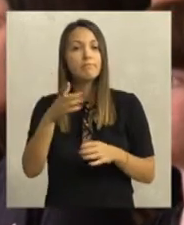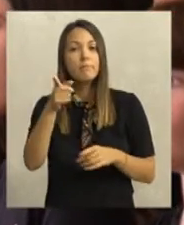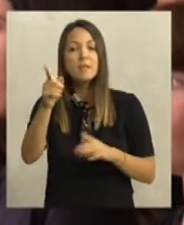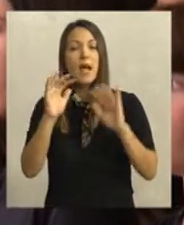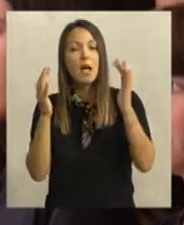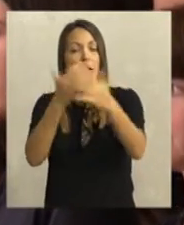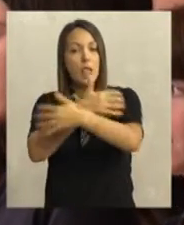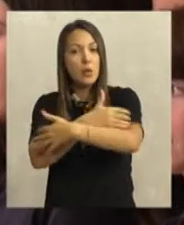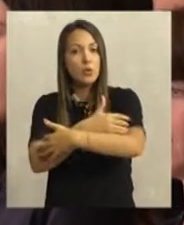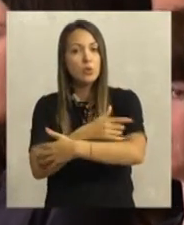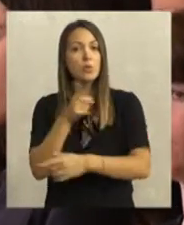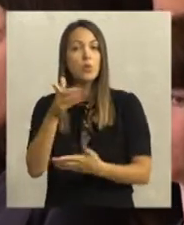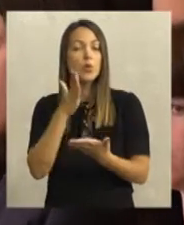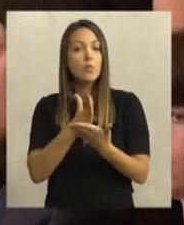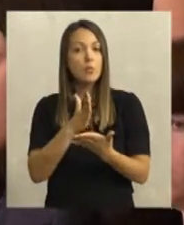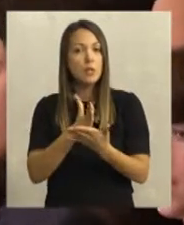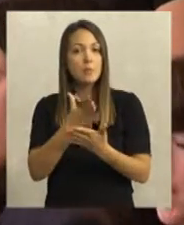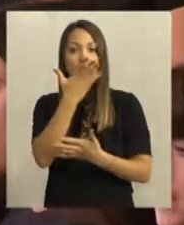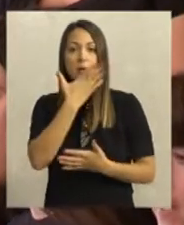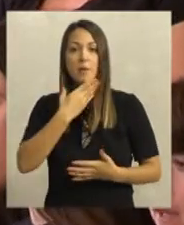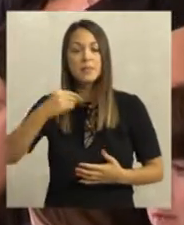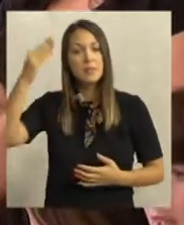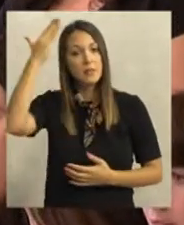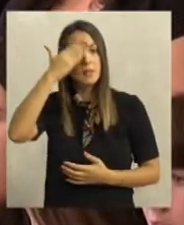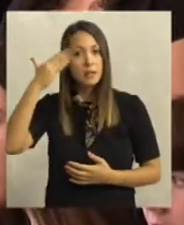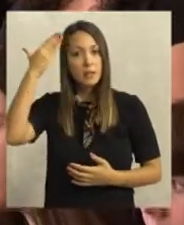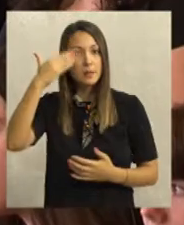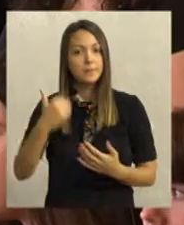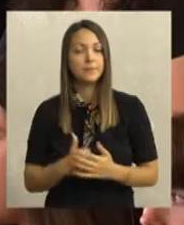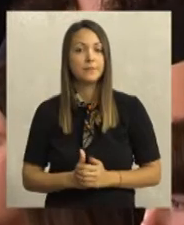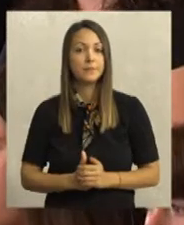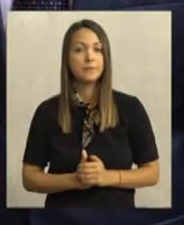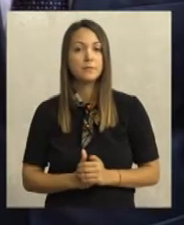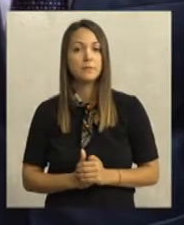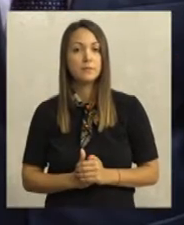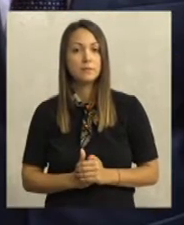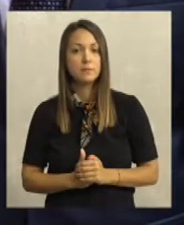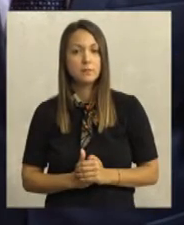maju, u kome zagledaju to su bili najljepšeg na sni.